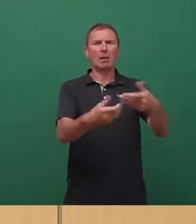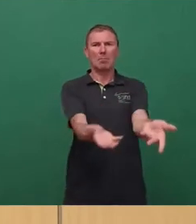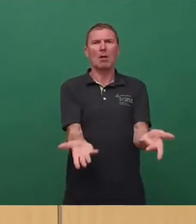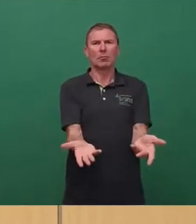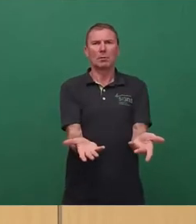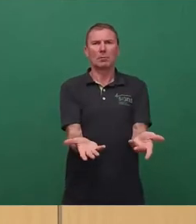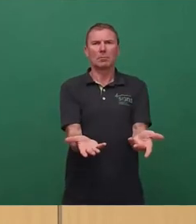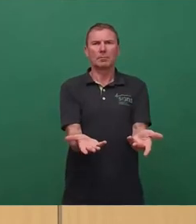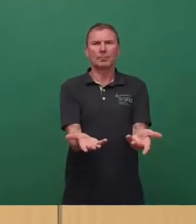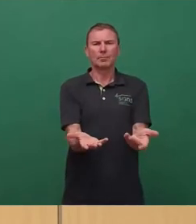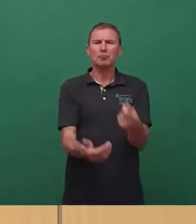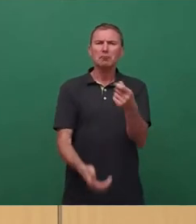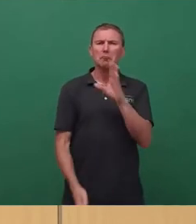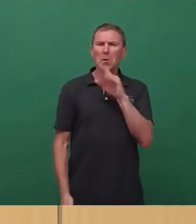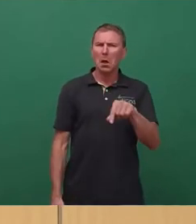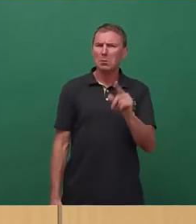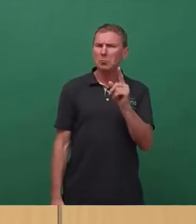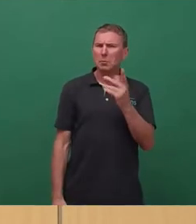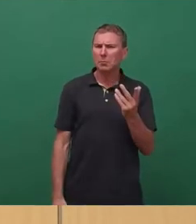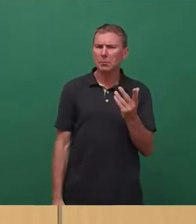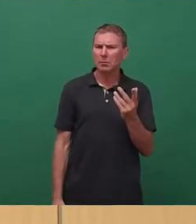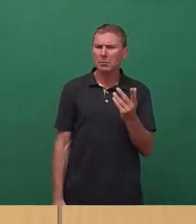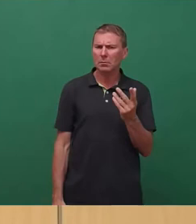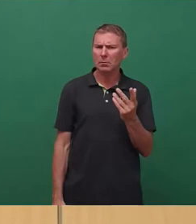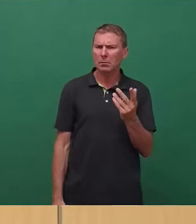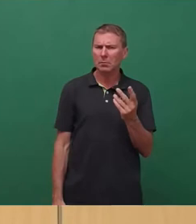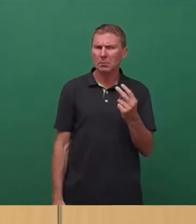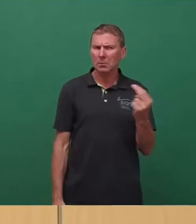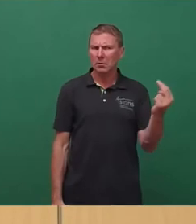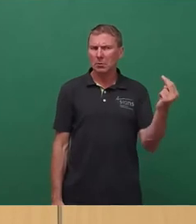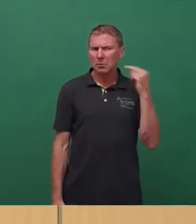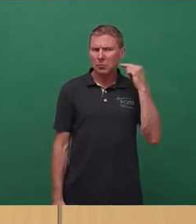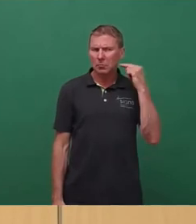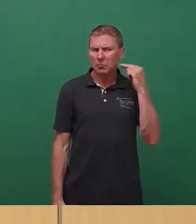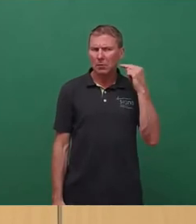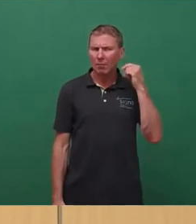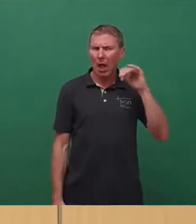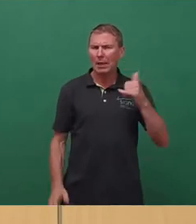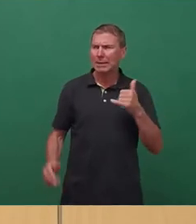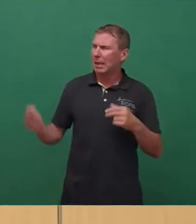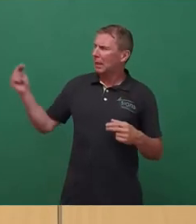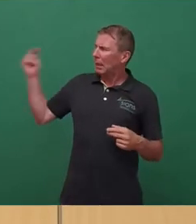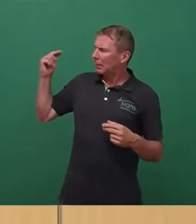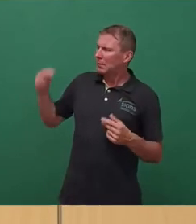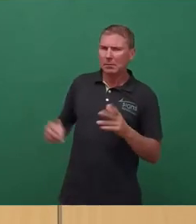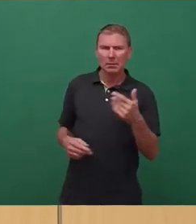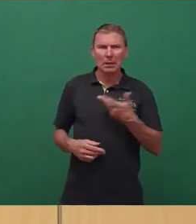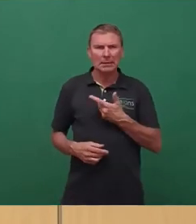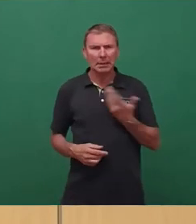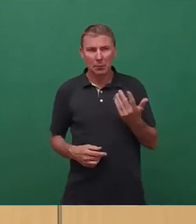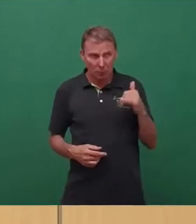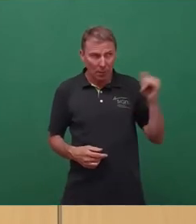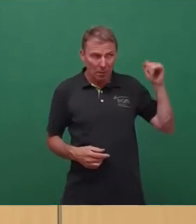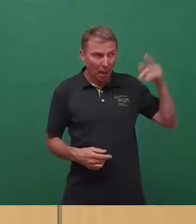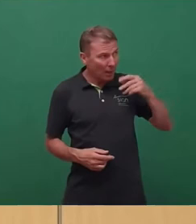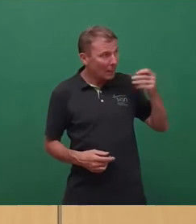müsste reichen. Er guckt skeptisch, Frau Jenigen, das deutlich, das Nicken, es reicht.